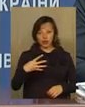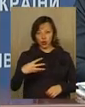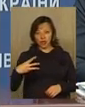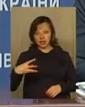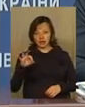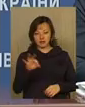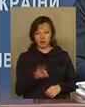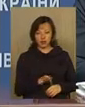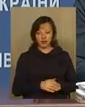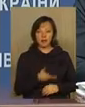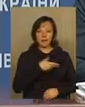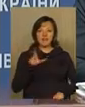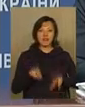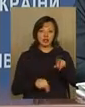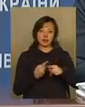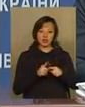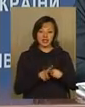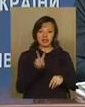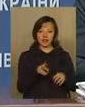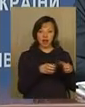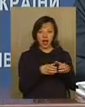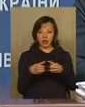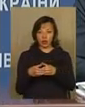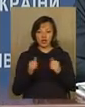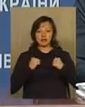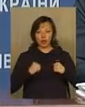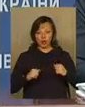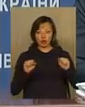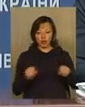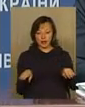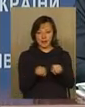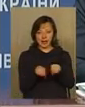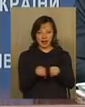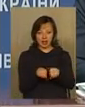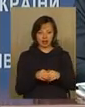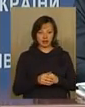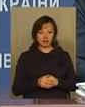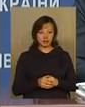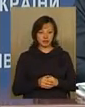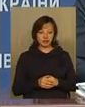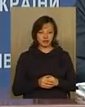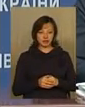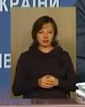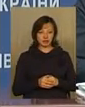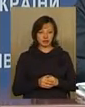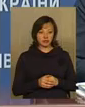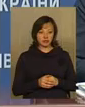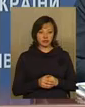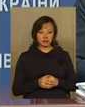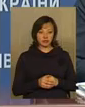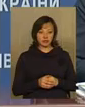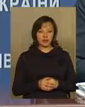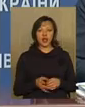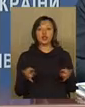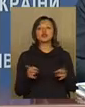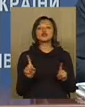40 і 30. Ми вважаємо, що ці дві категорії ми абсолютно спокійно можемо прирівняти. До чого